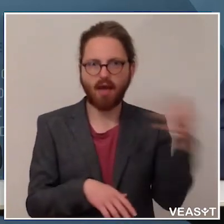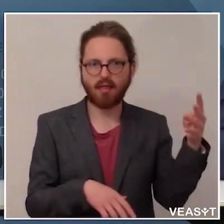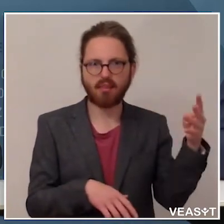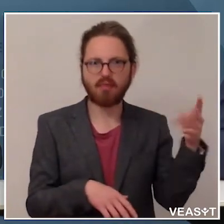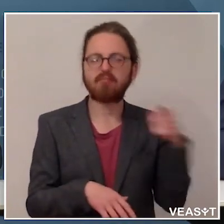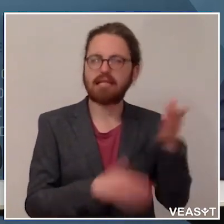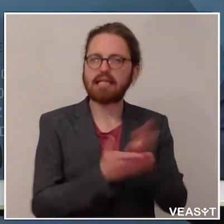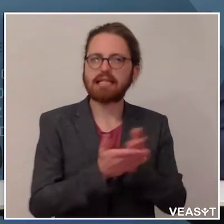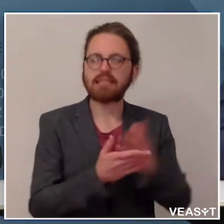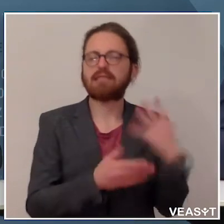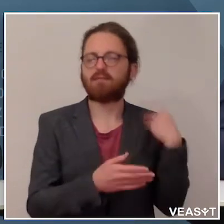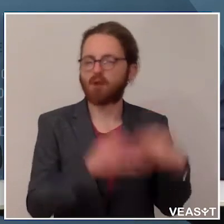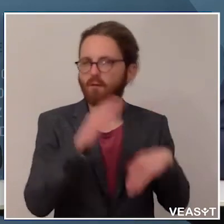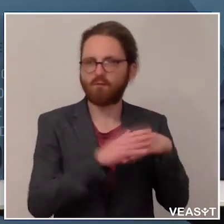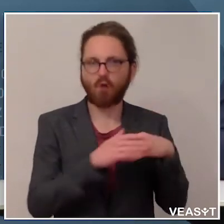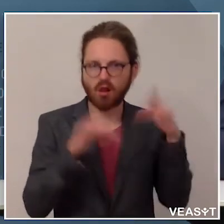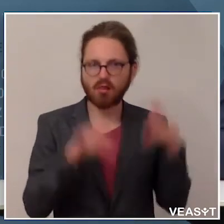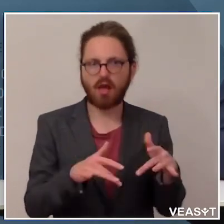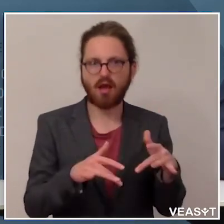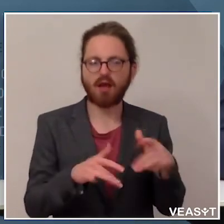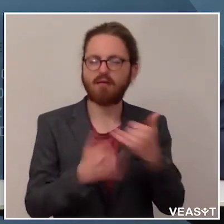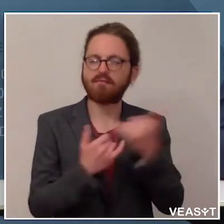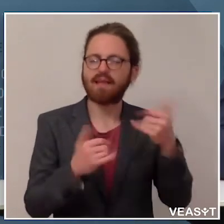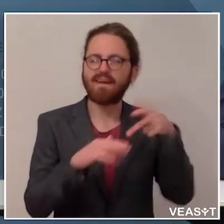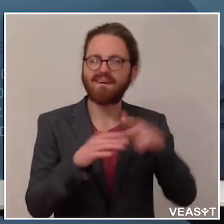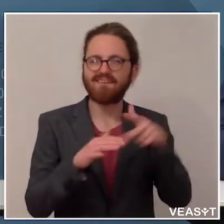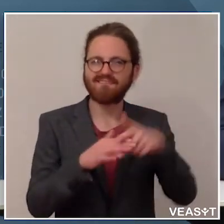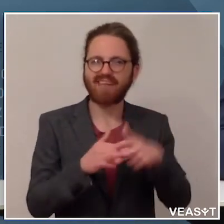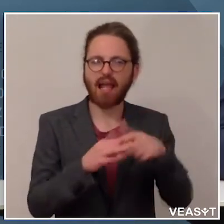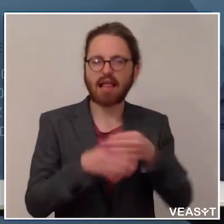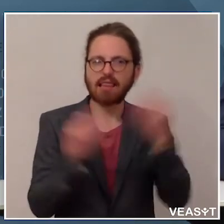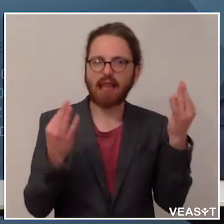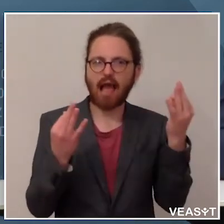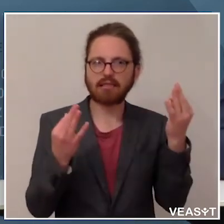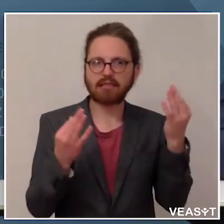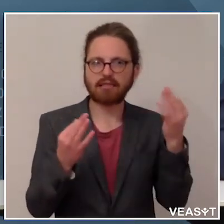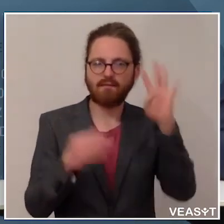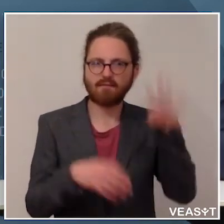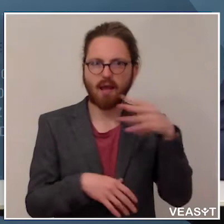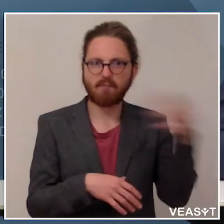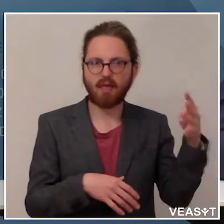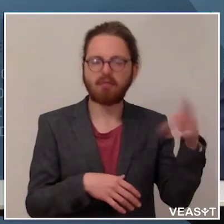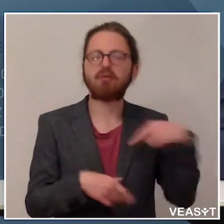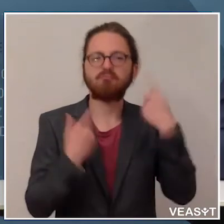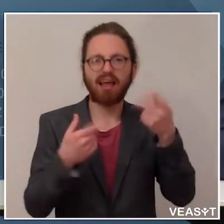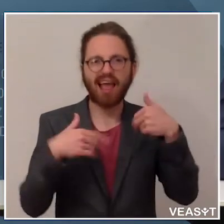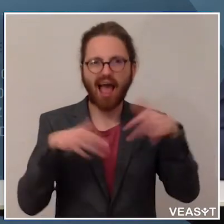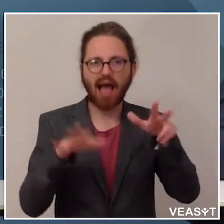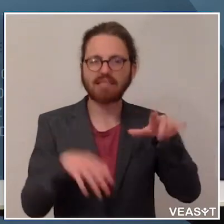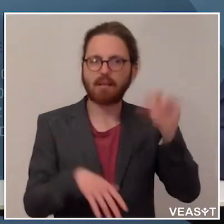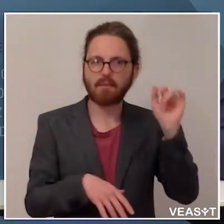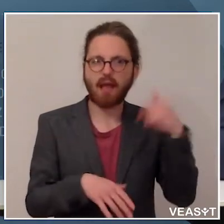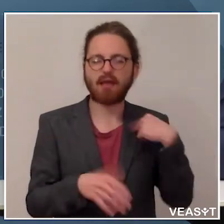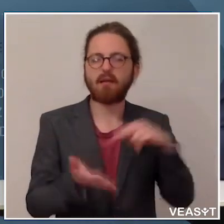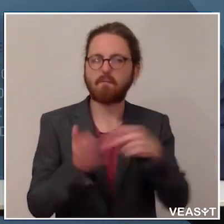sind wieder voll aktiv auf dem Werktagsfahrplan. Ab dem 18. Mai planen wir dann auch die